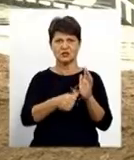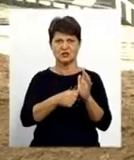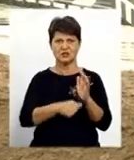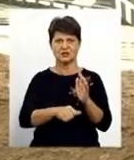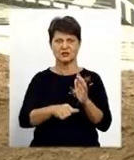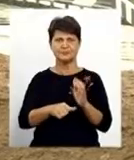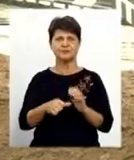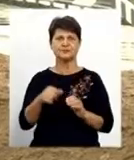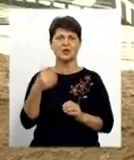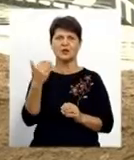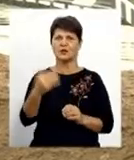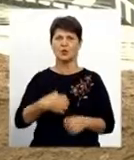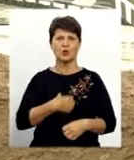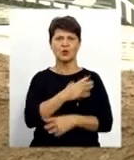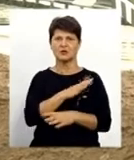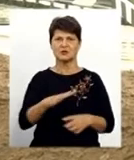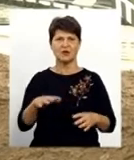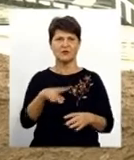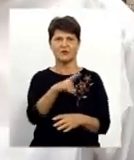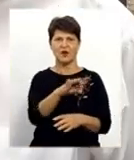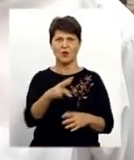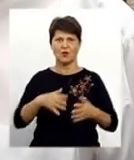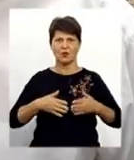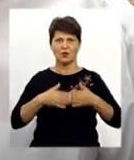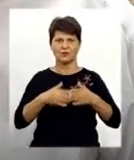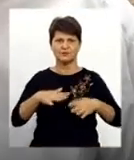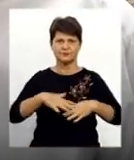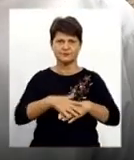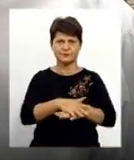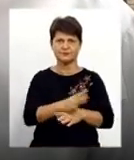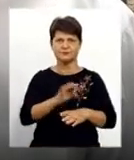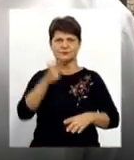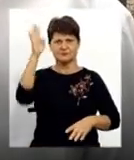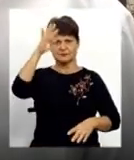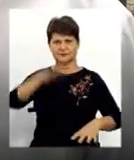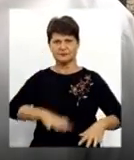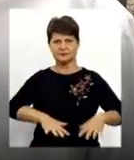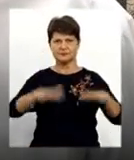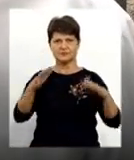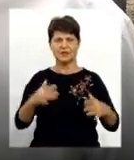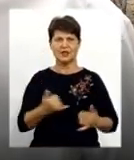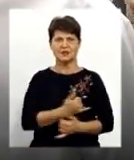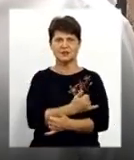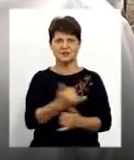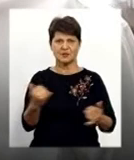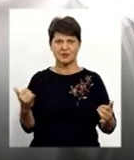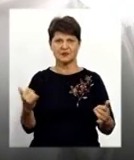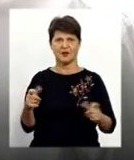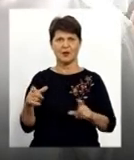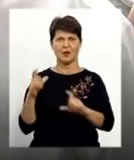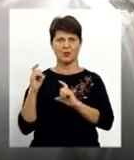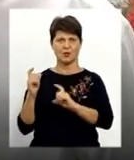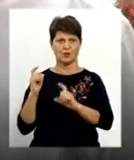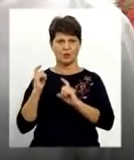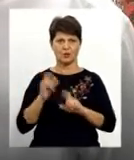льодохиль. І він по підйомності своїй забезпечить доставку і грузів